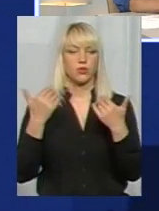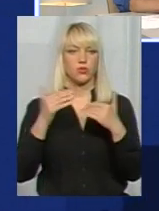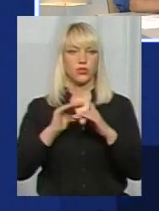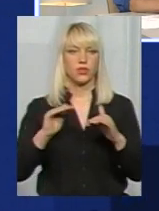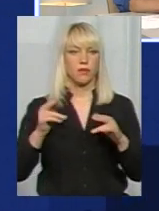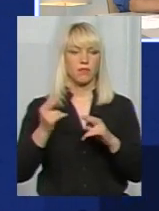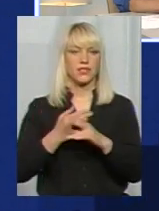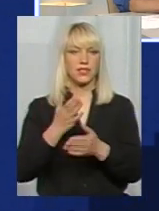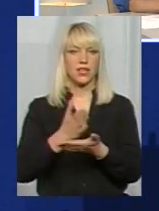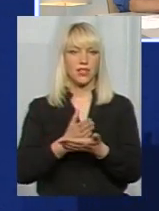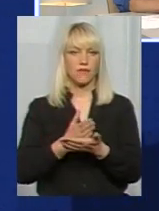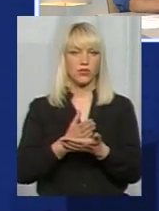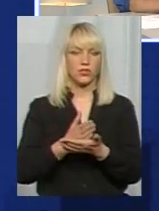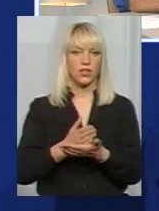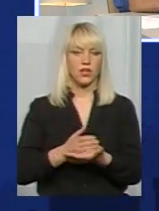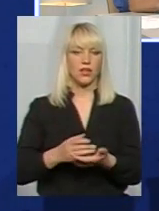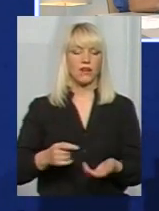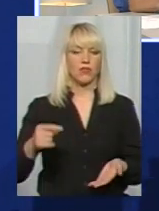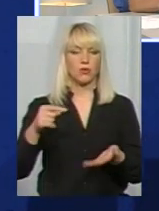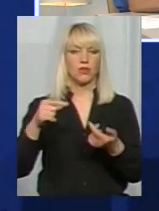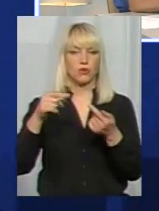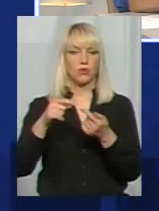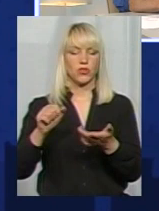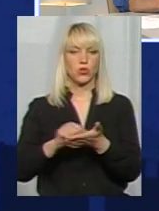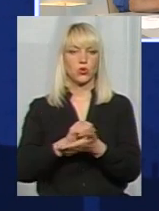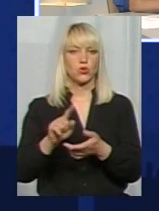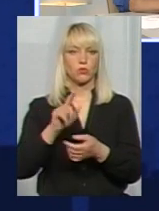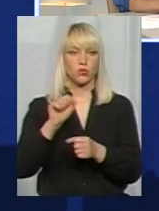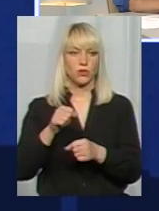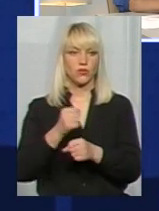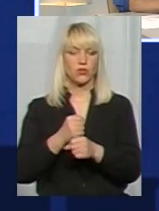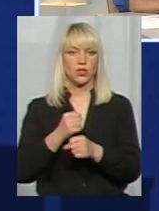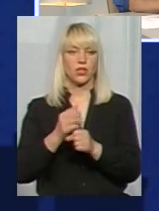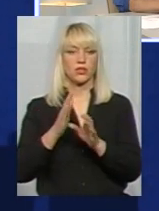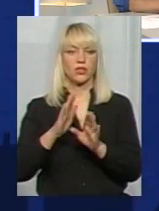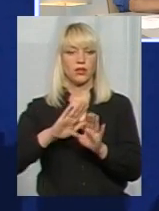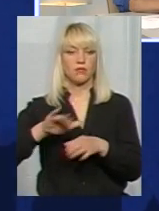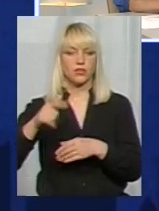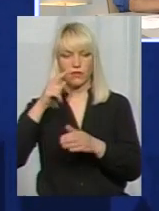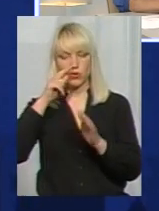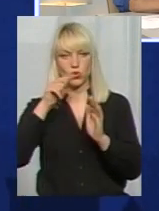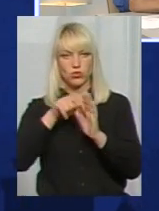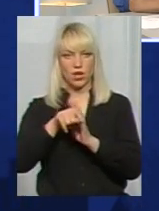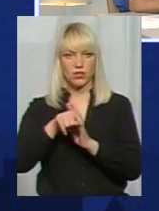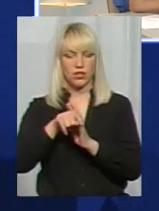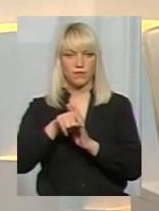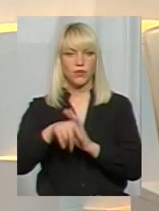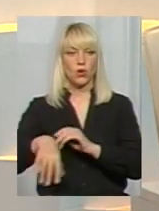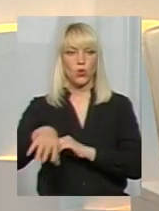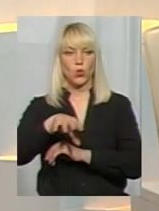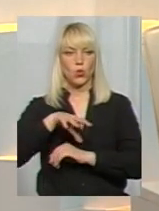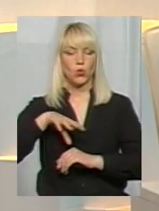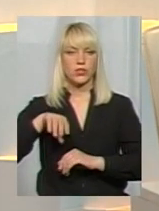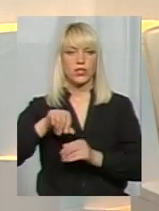без наявності відповідних документів на те, що він може функціонувати. І тільки після втручання усіх